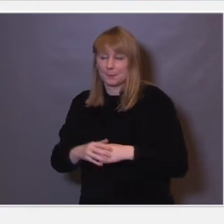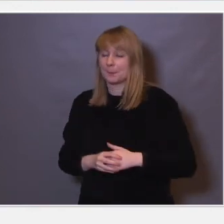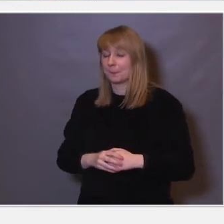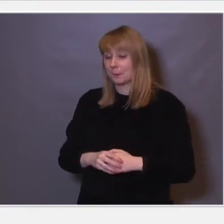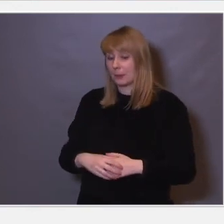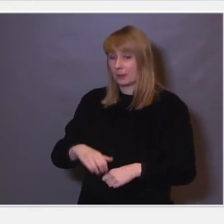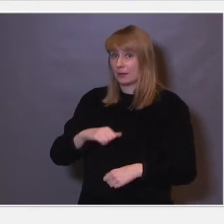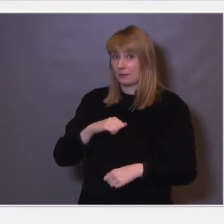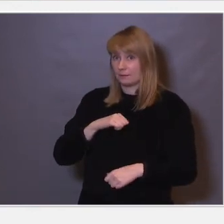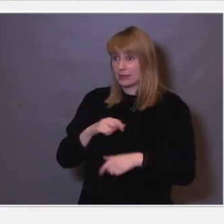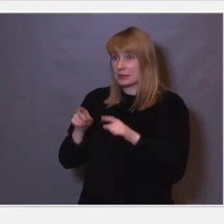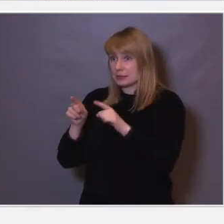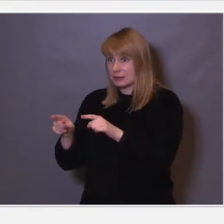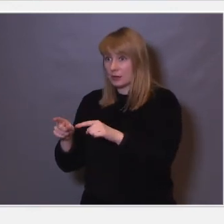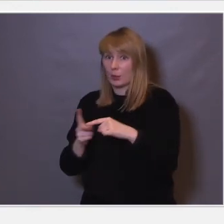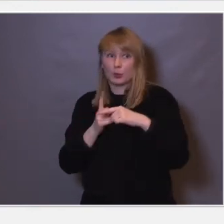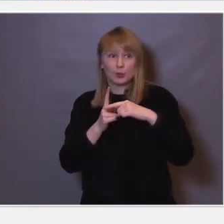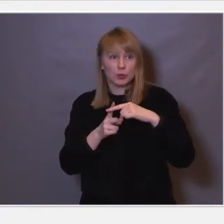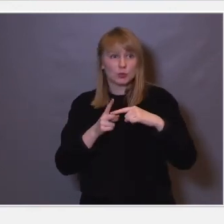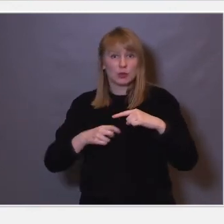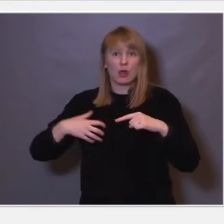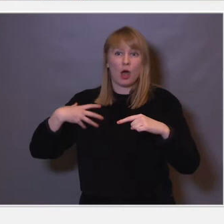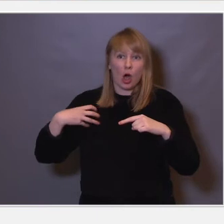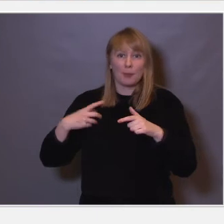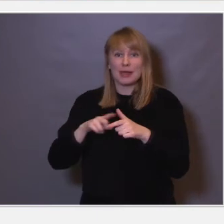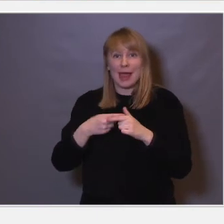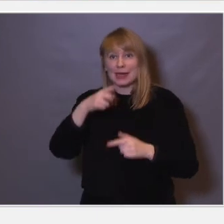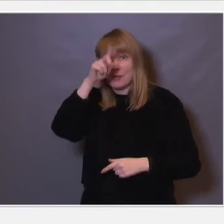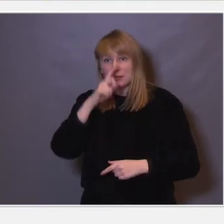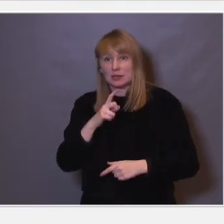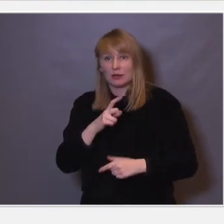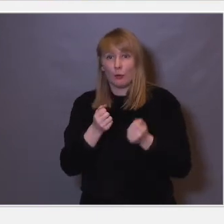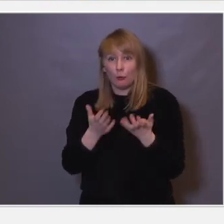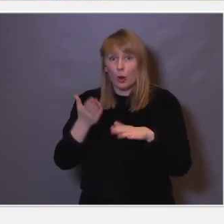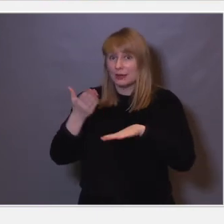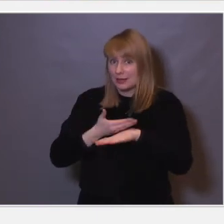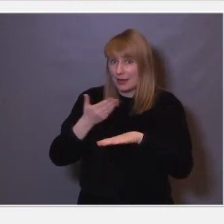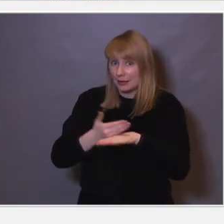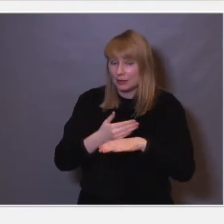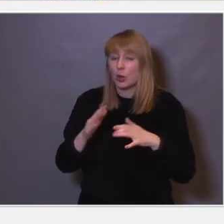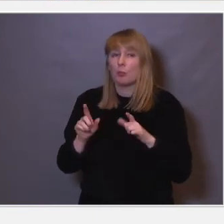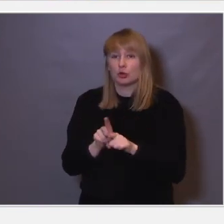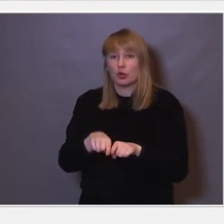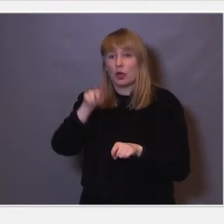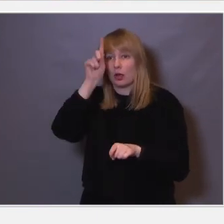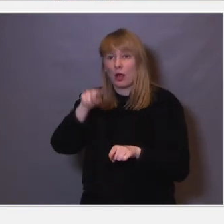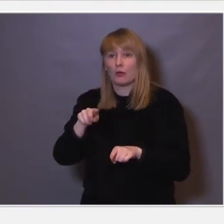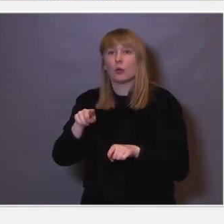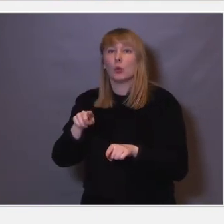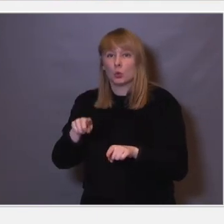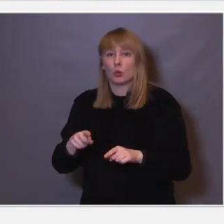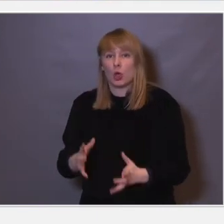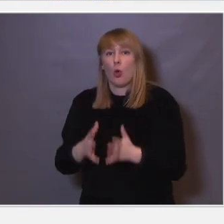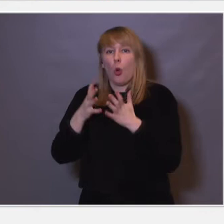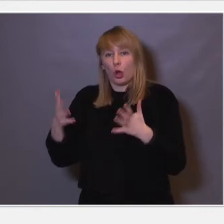Hvis du kombinerer det også i aper eller hos mennesker med trening, så ser man at man kan få en økt funksjonalitet